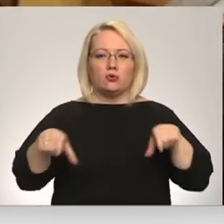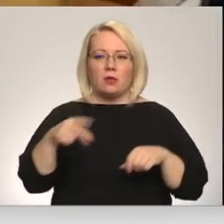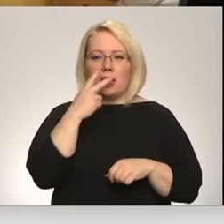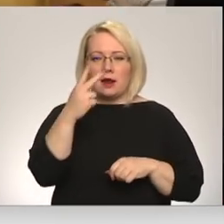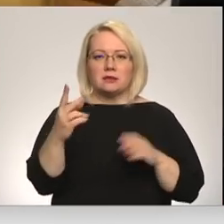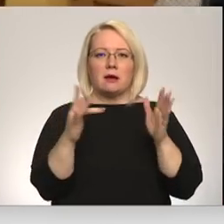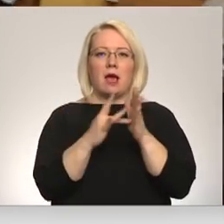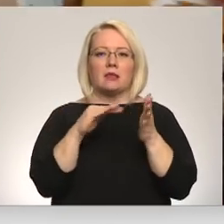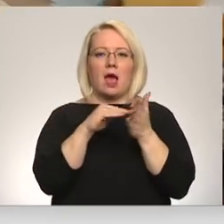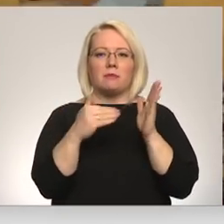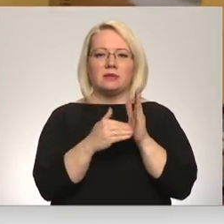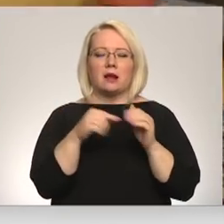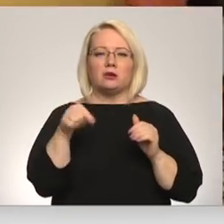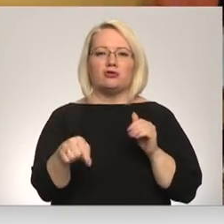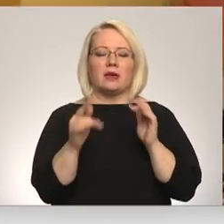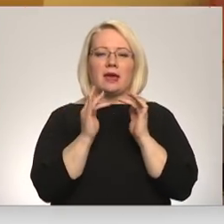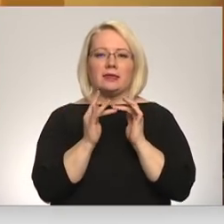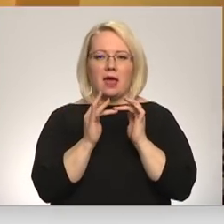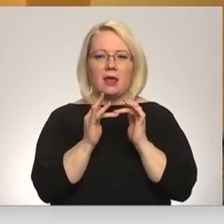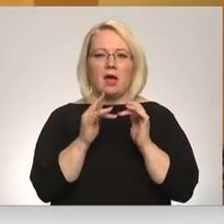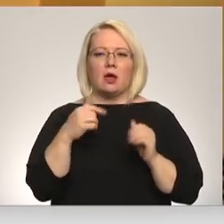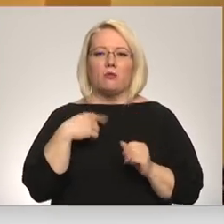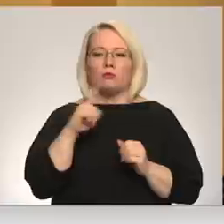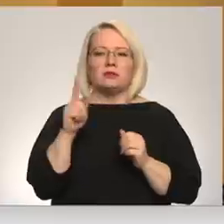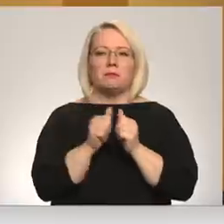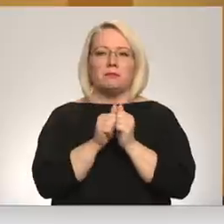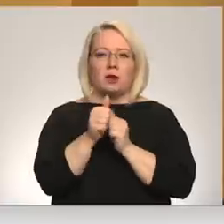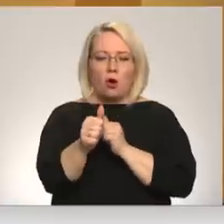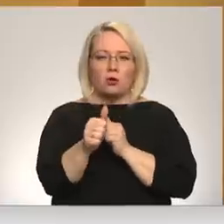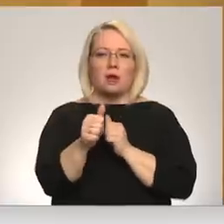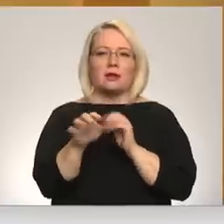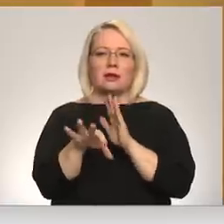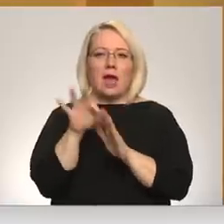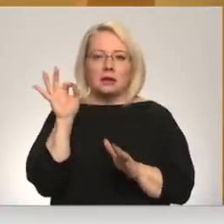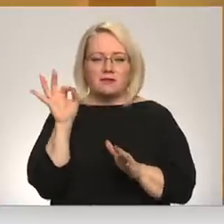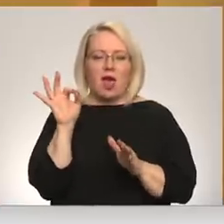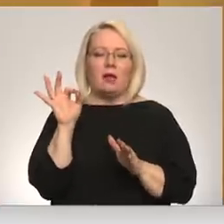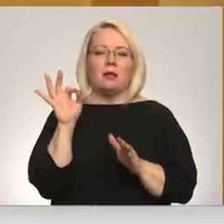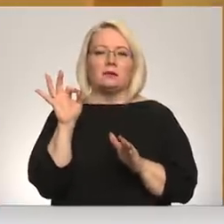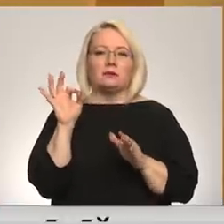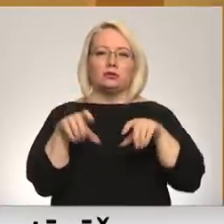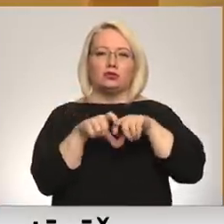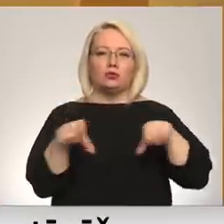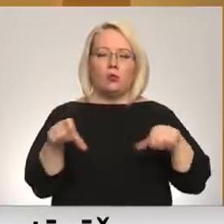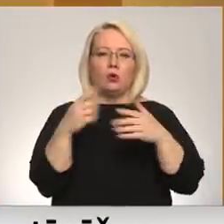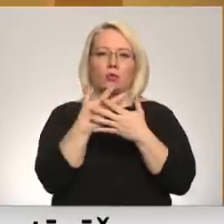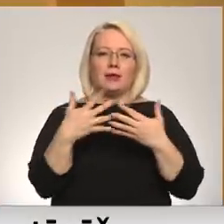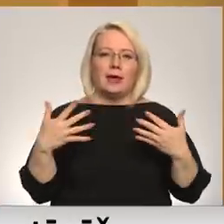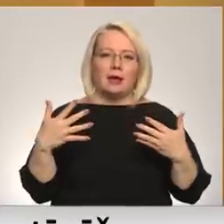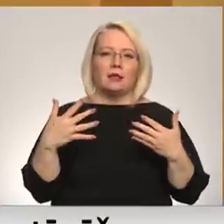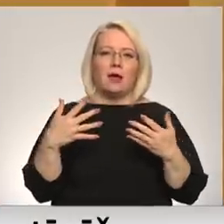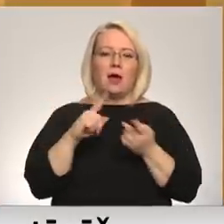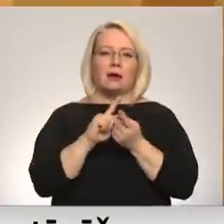apstākļa ir šajā internātā. Mums tad arī ir prioritāri, tiksim, jāizvēlas skolu tīkla, tiksim,